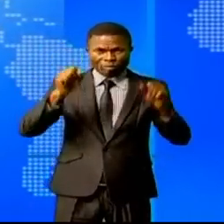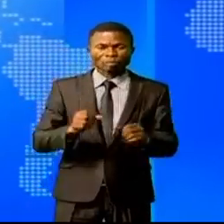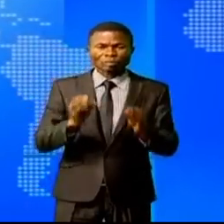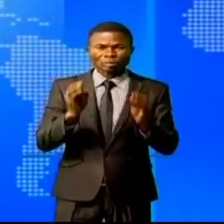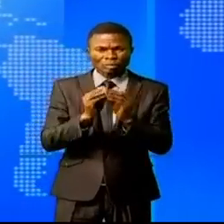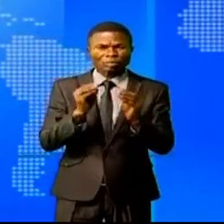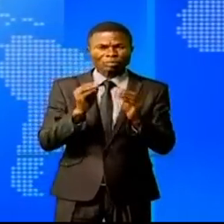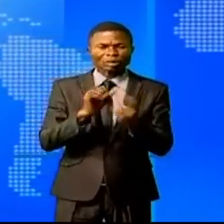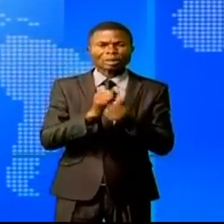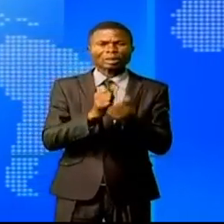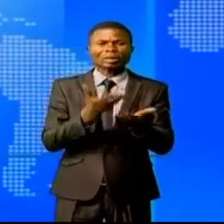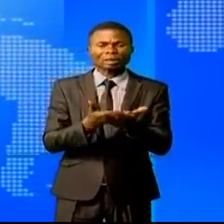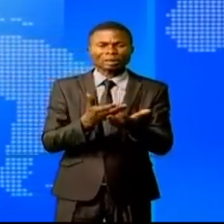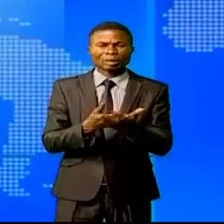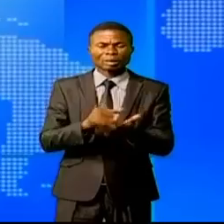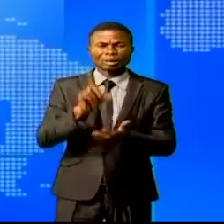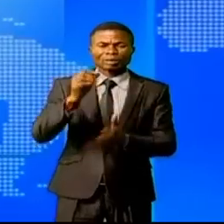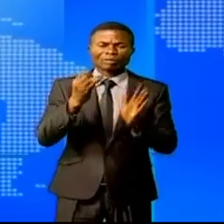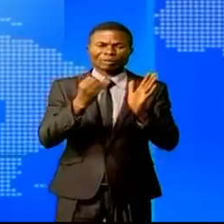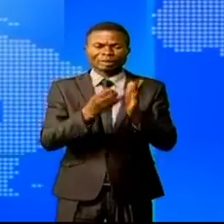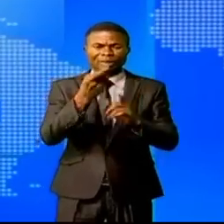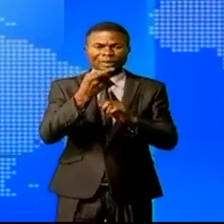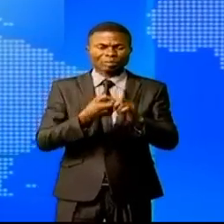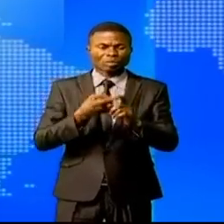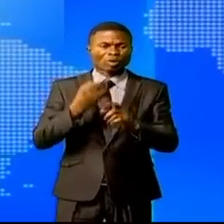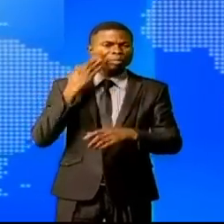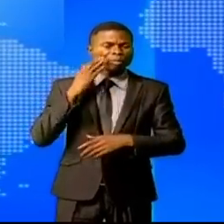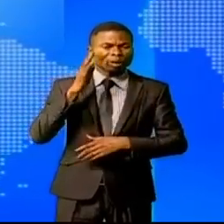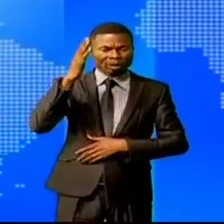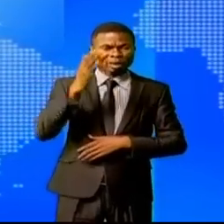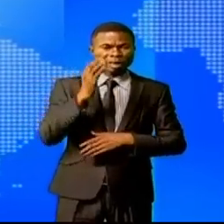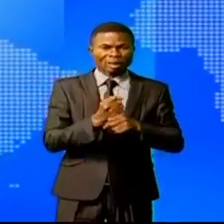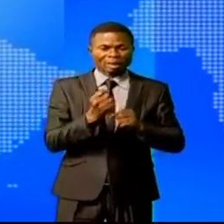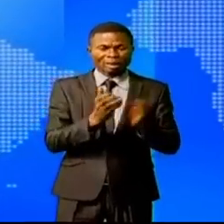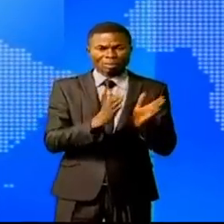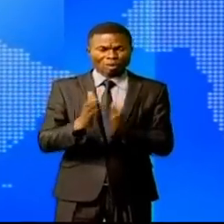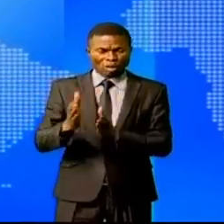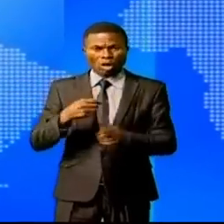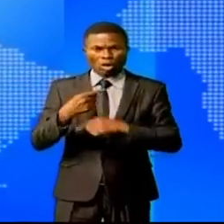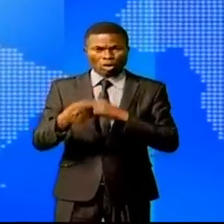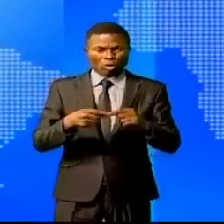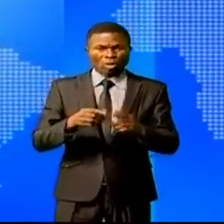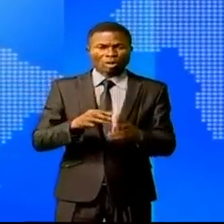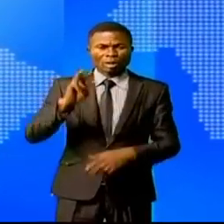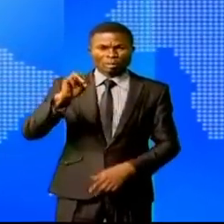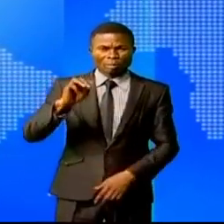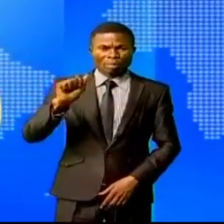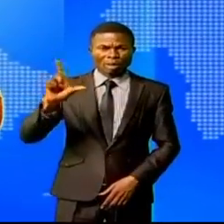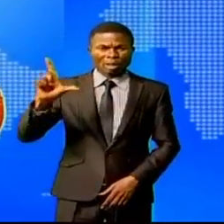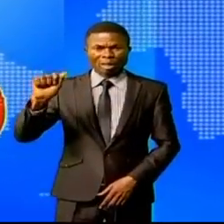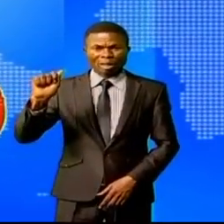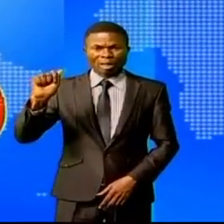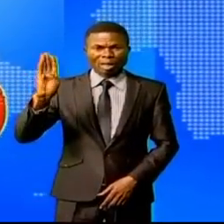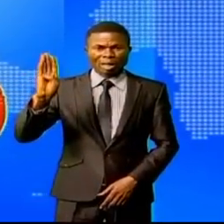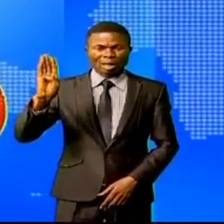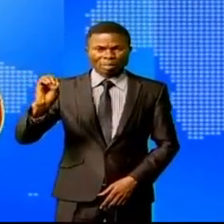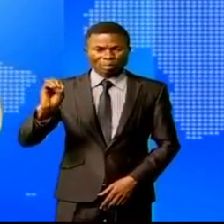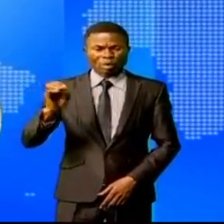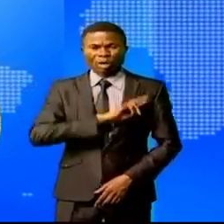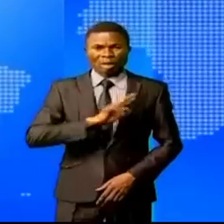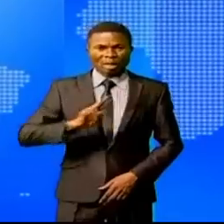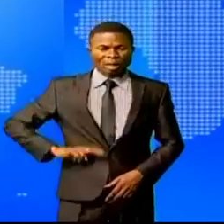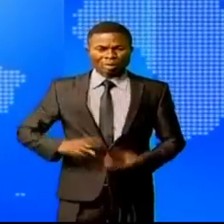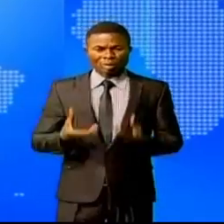de ce phénomène à partir du 27 mai prochain. Les travaux préparatoires se tiennent à Malabo, et la République démocratique du Congo est